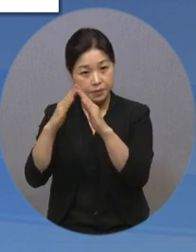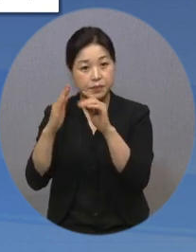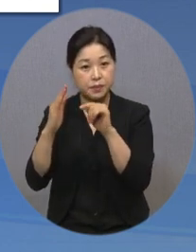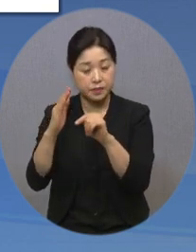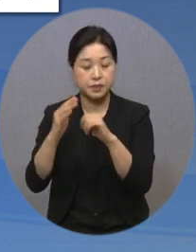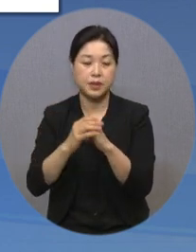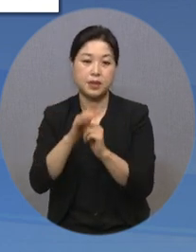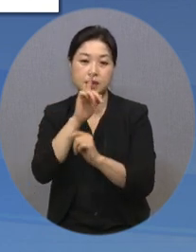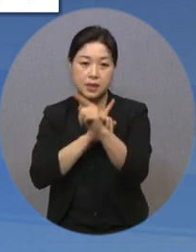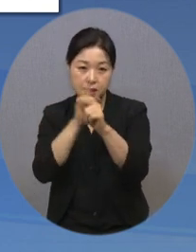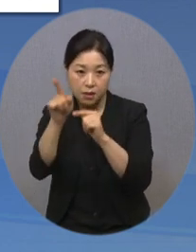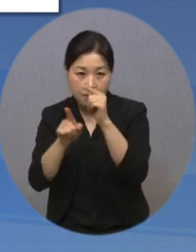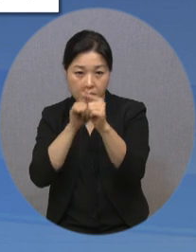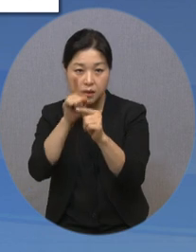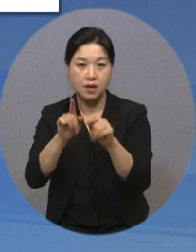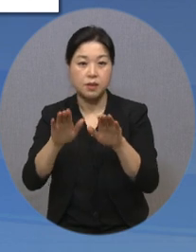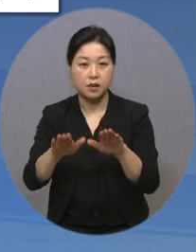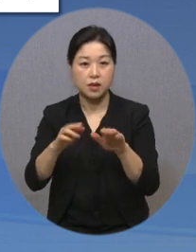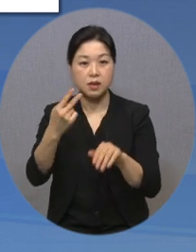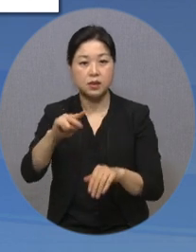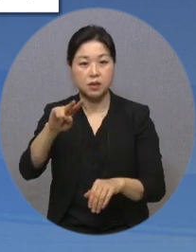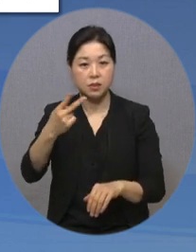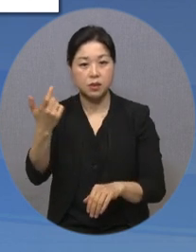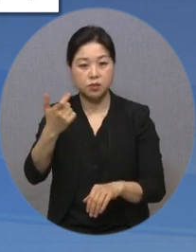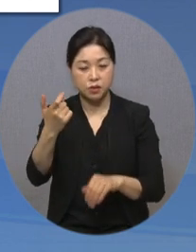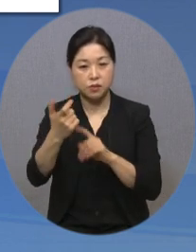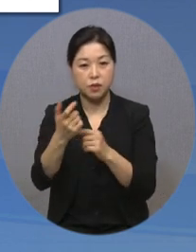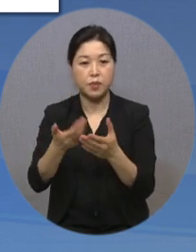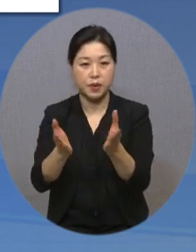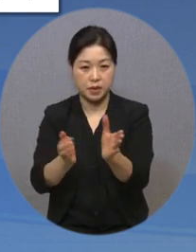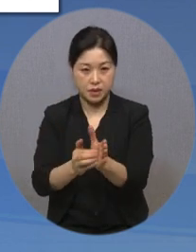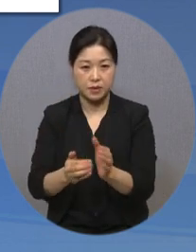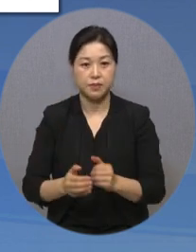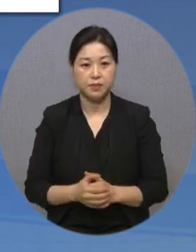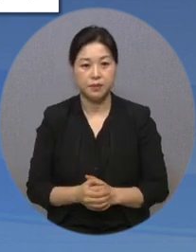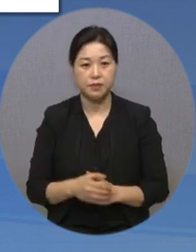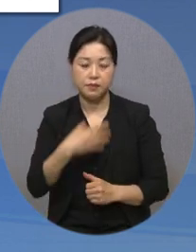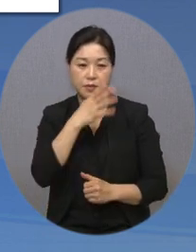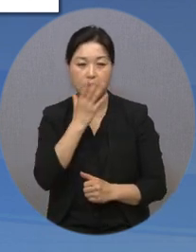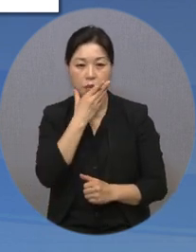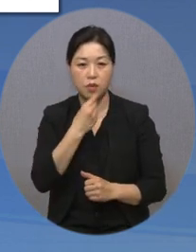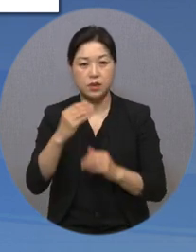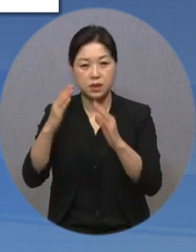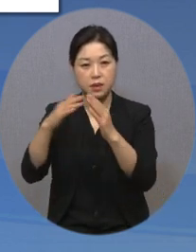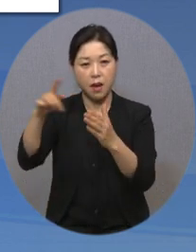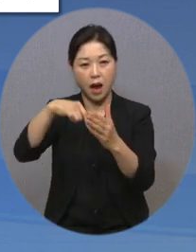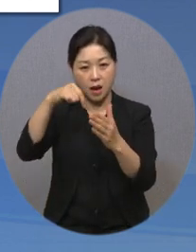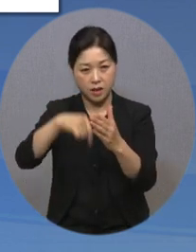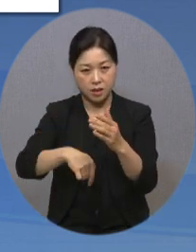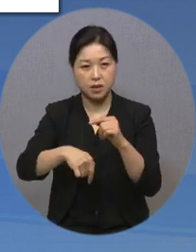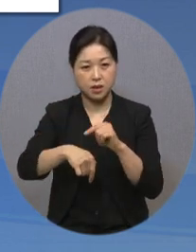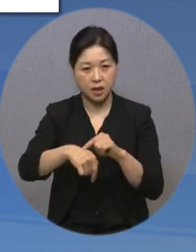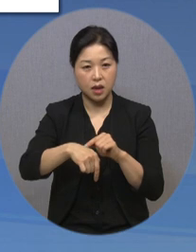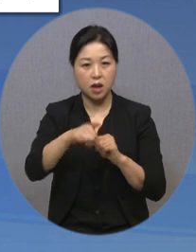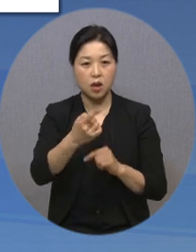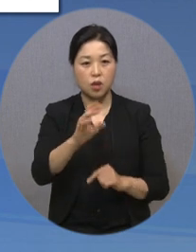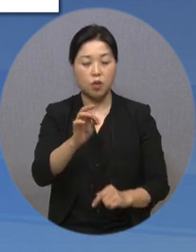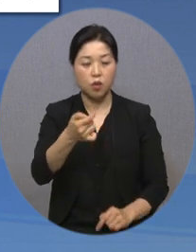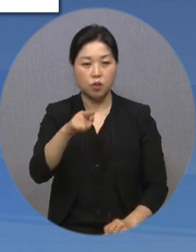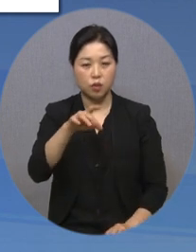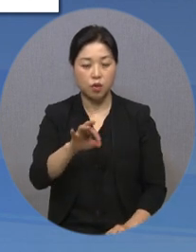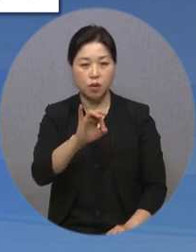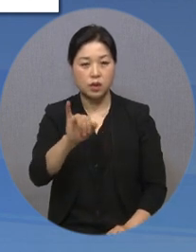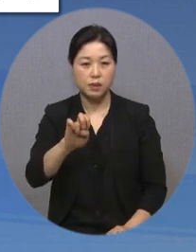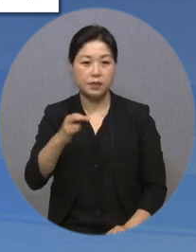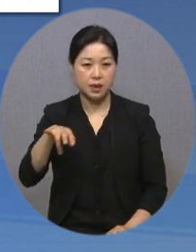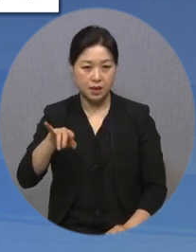올해까지 2260호 공급을 완료했습니다. 고령자복지주택 내 공공임대주택에는 건설비의